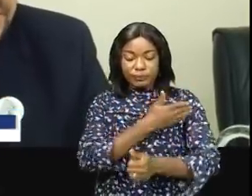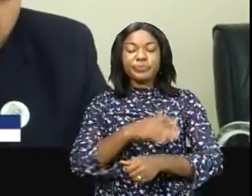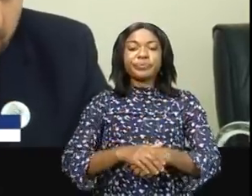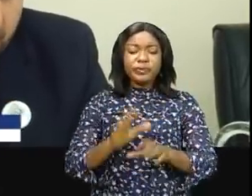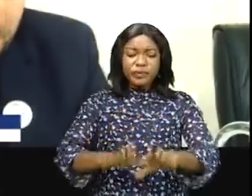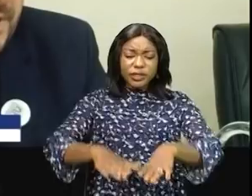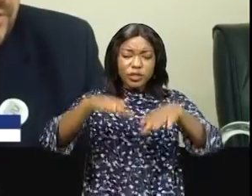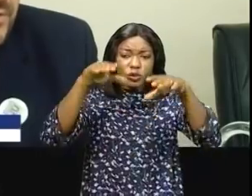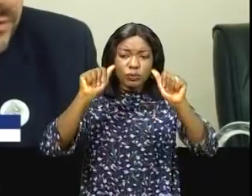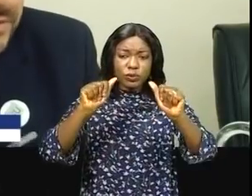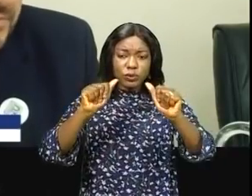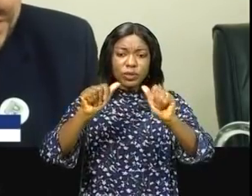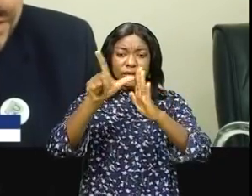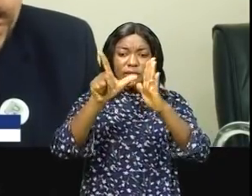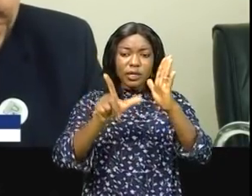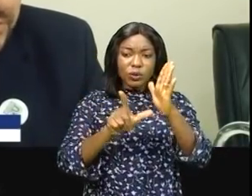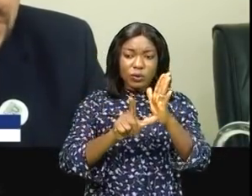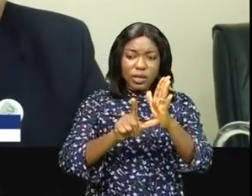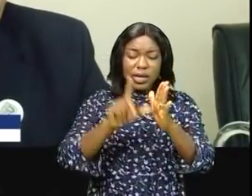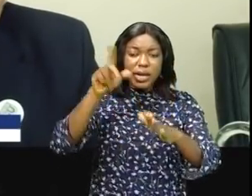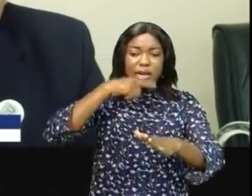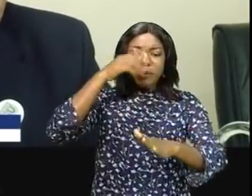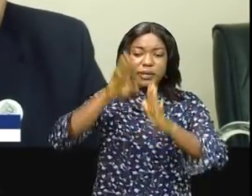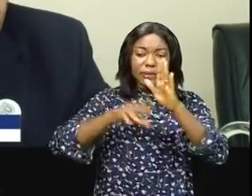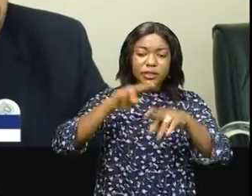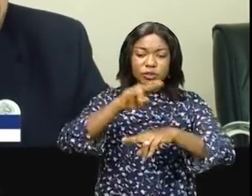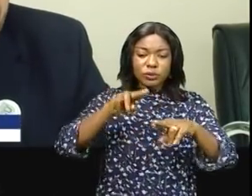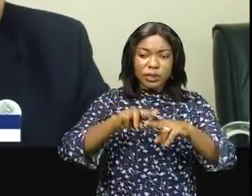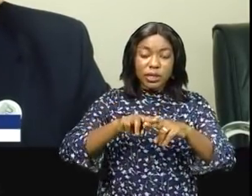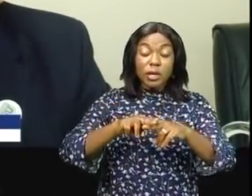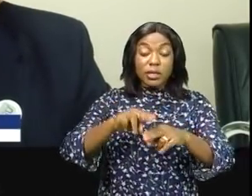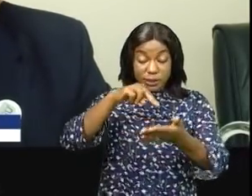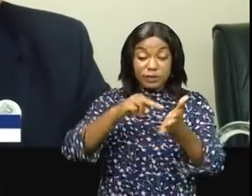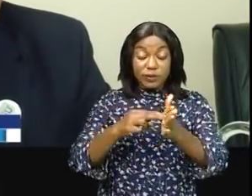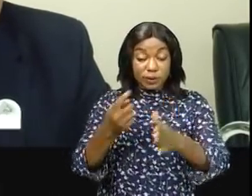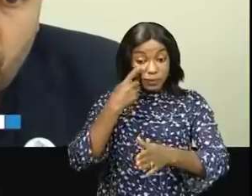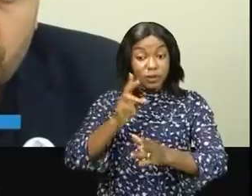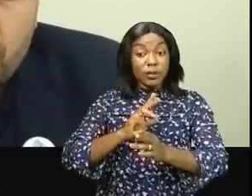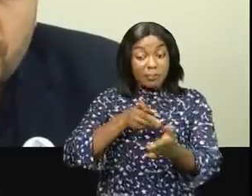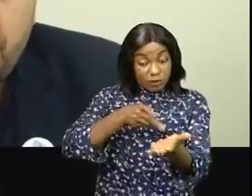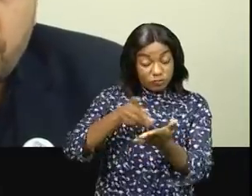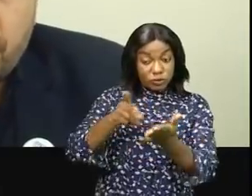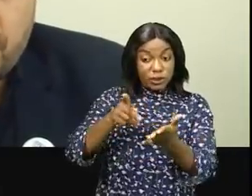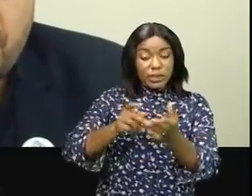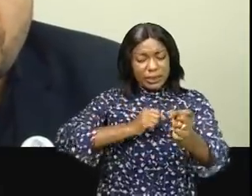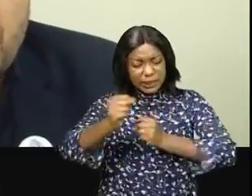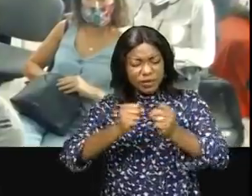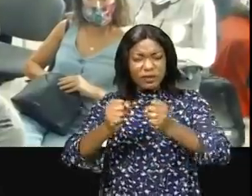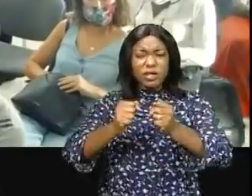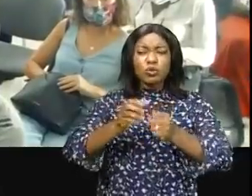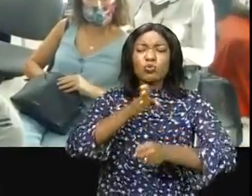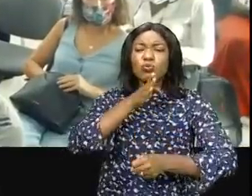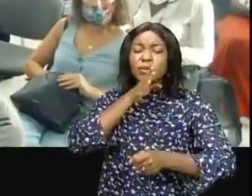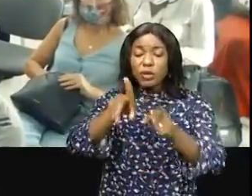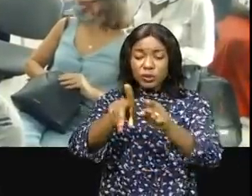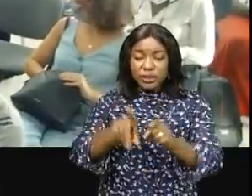hier par l'Assemblée nationale marque une étape très très importante. Elle vient récompenser plus de dix ans de lutte. Pour nous, l'adoption de cette loi,